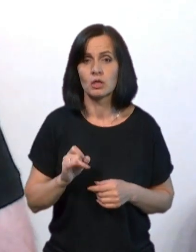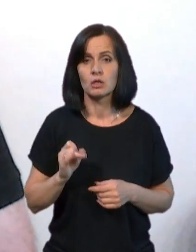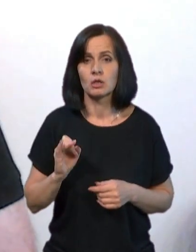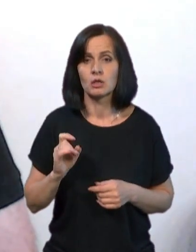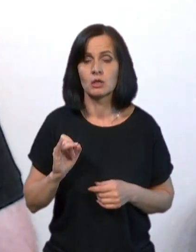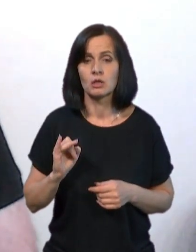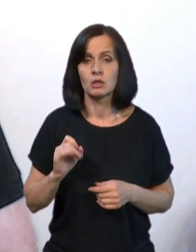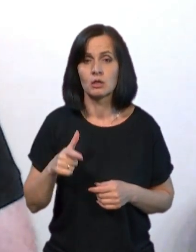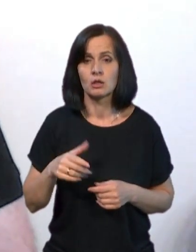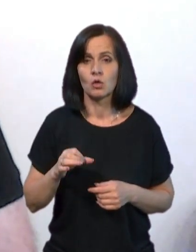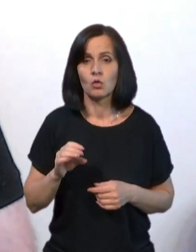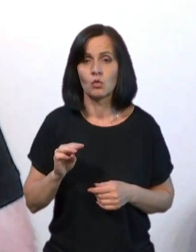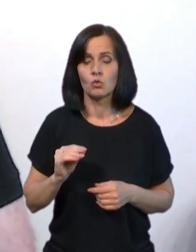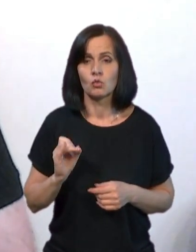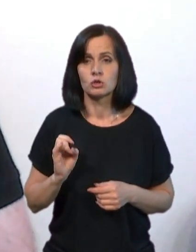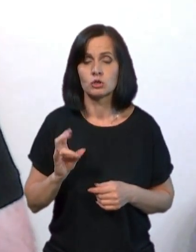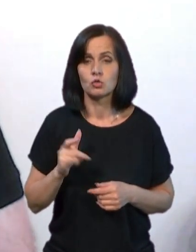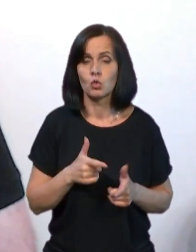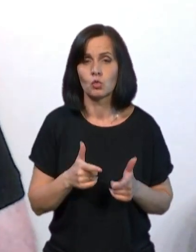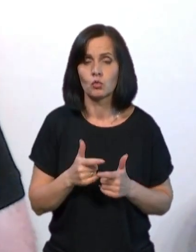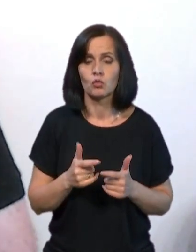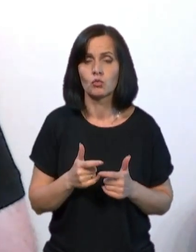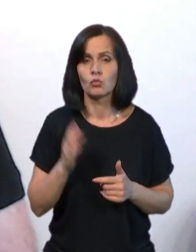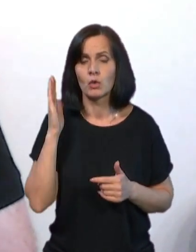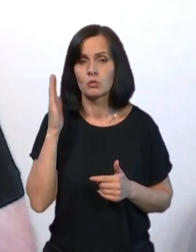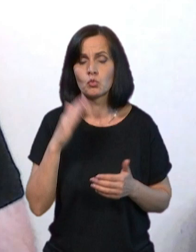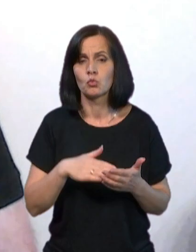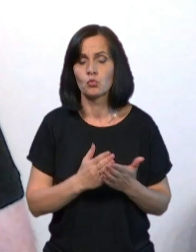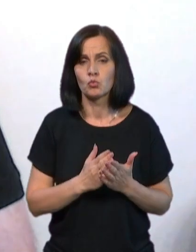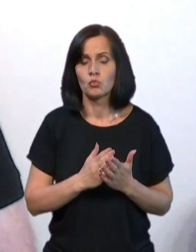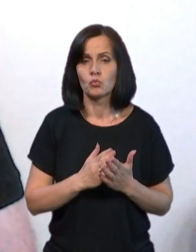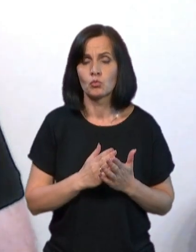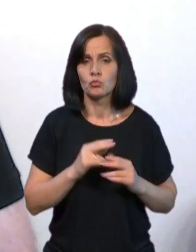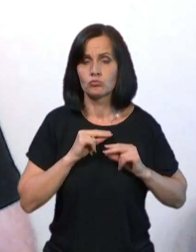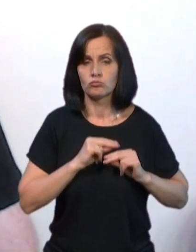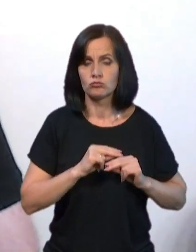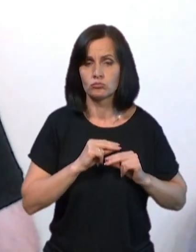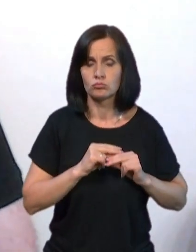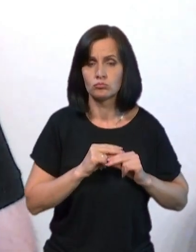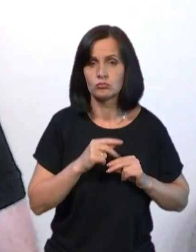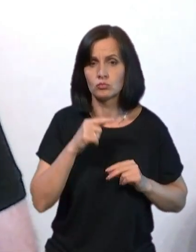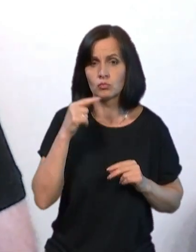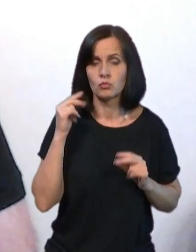політичну кар'єру в Російській Федерації. На мою думку, він має зайняти